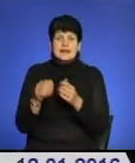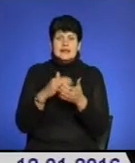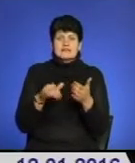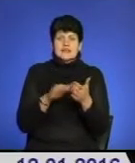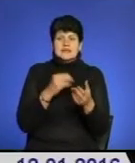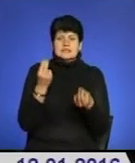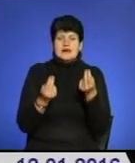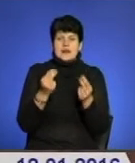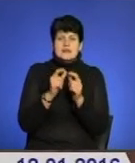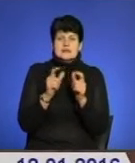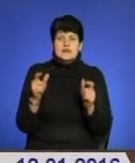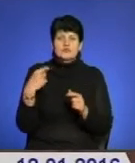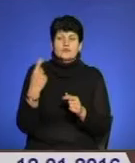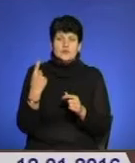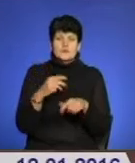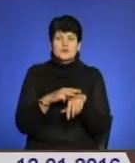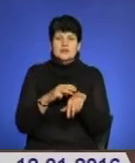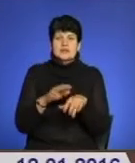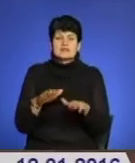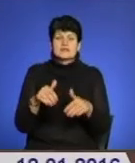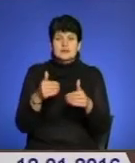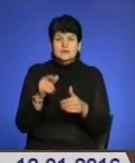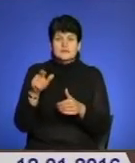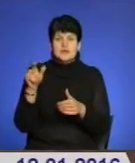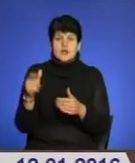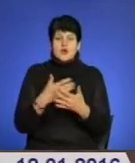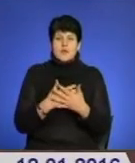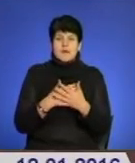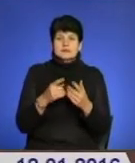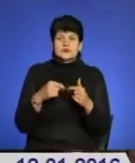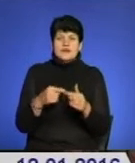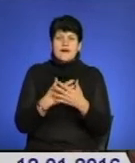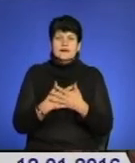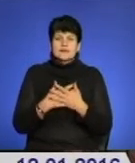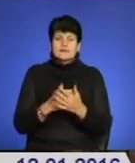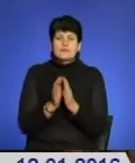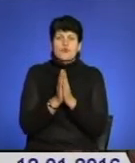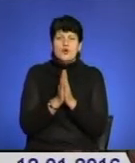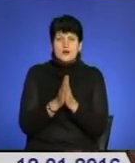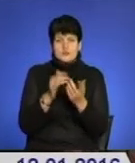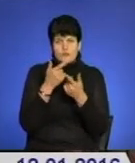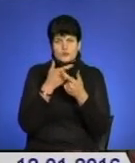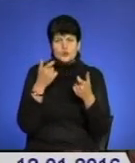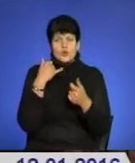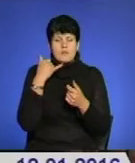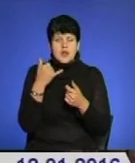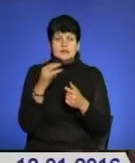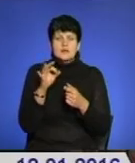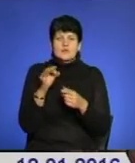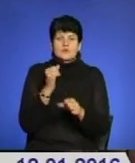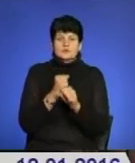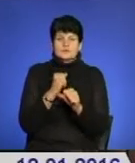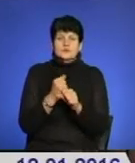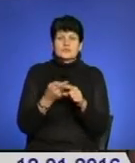гральних закладів в області. Поліцейський звертається до краян, громадських організацій, активістів з проханням повідомляти про функціонування подібних